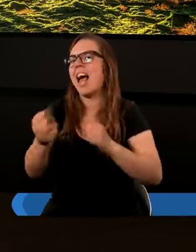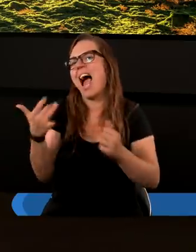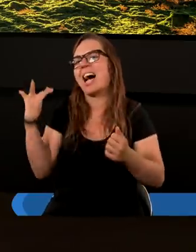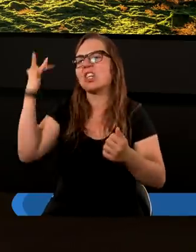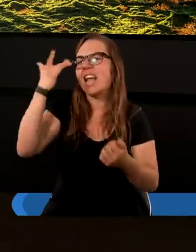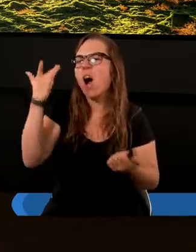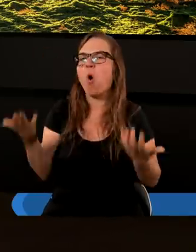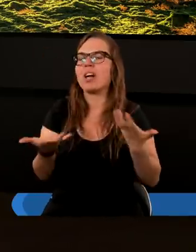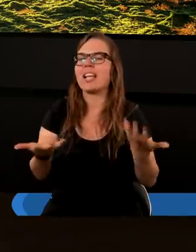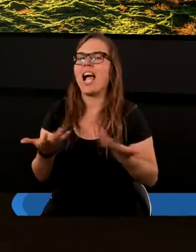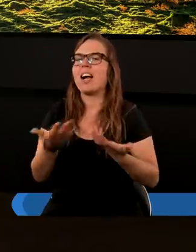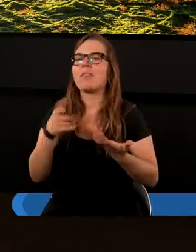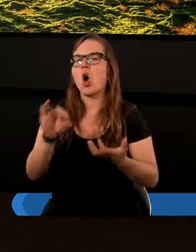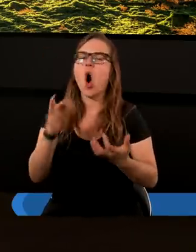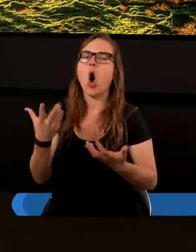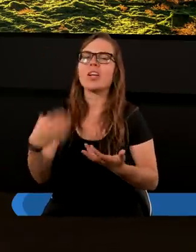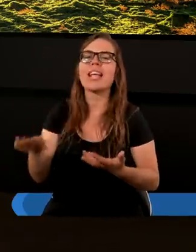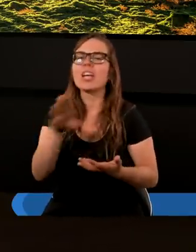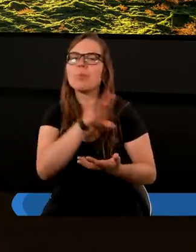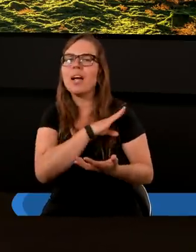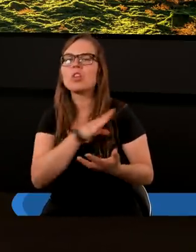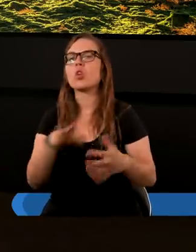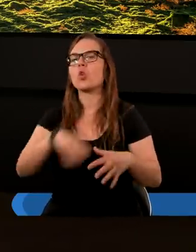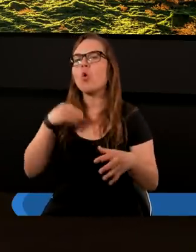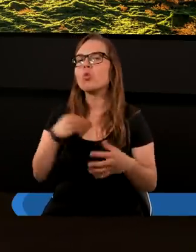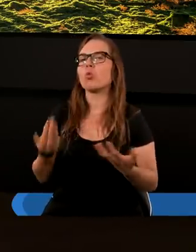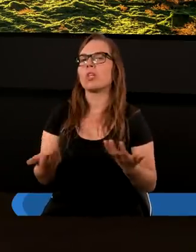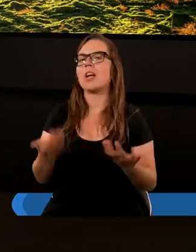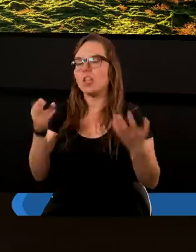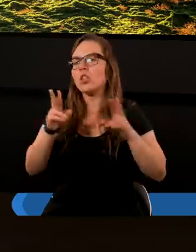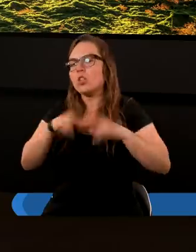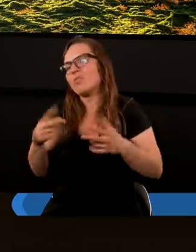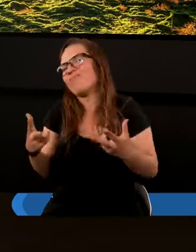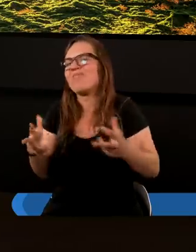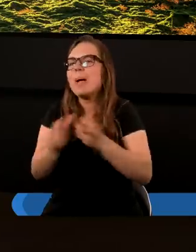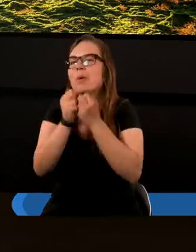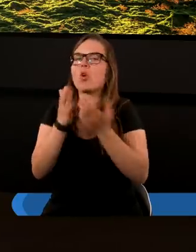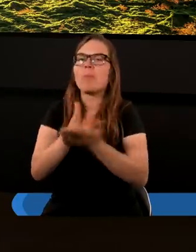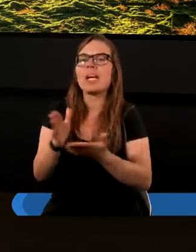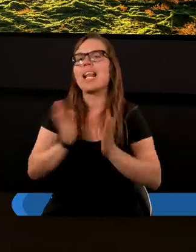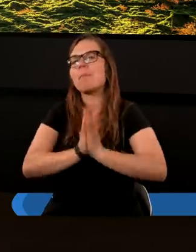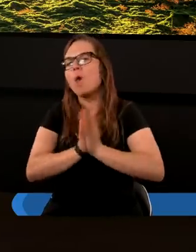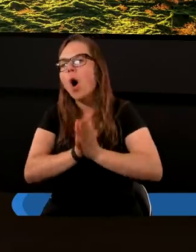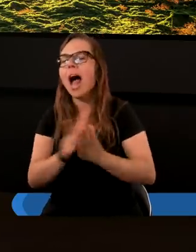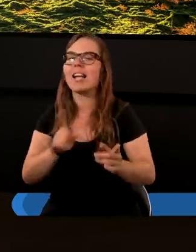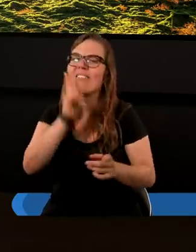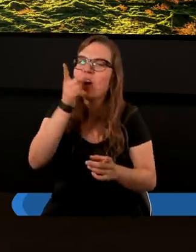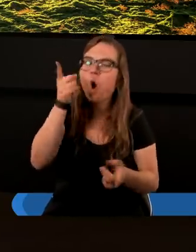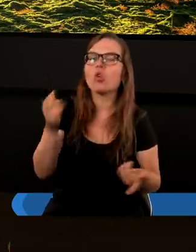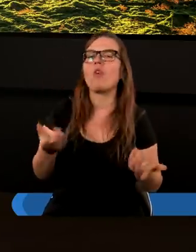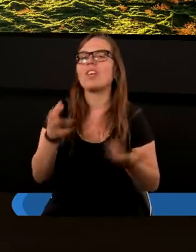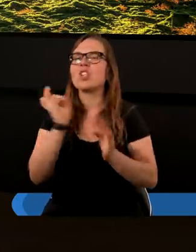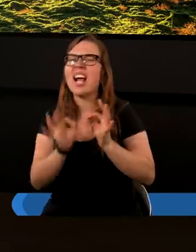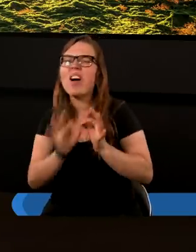teoria o nieśmiertelności duszy, zresztą wymyślona przez pogańskich filozofów,